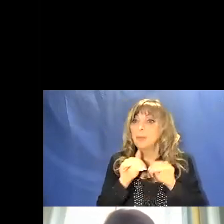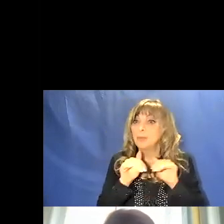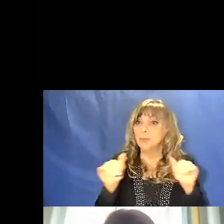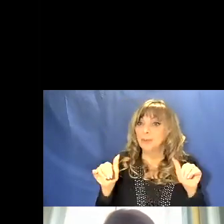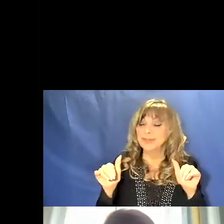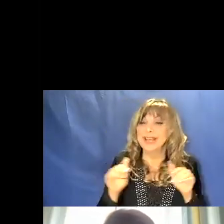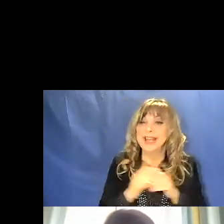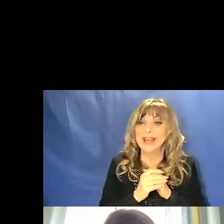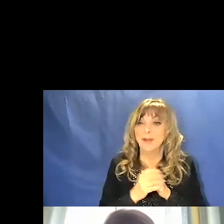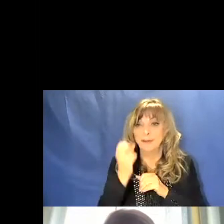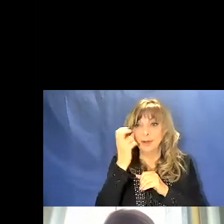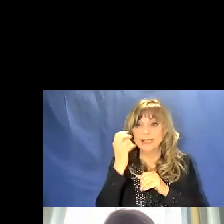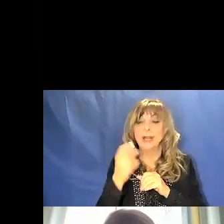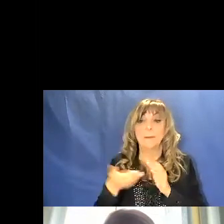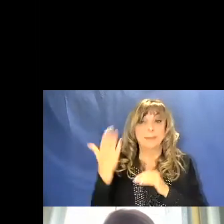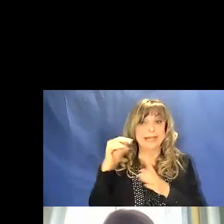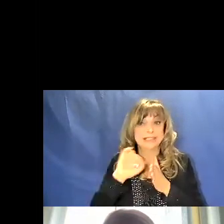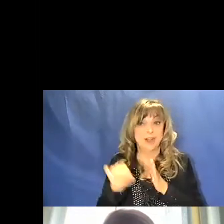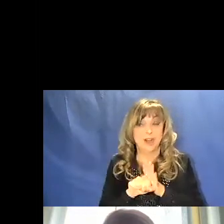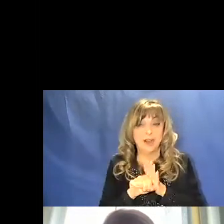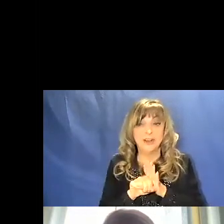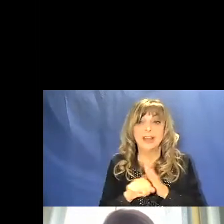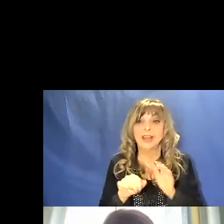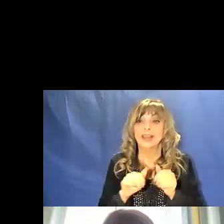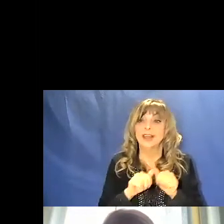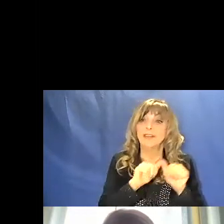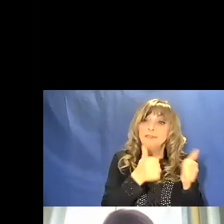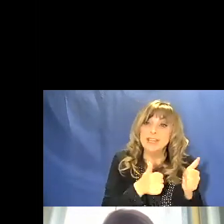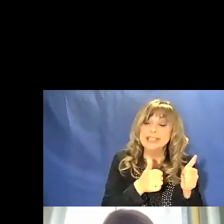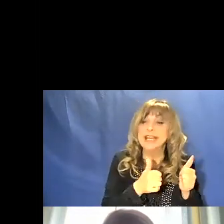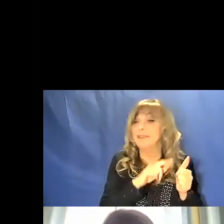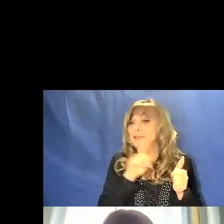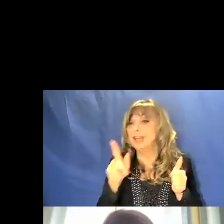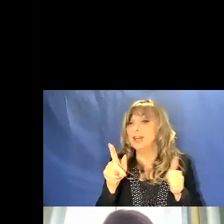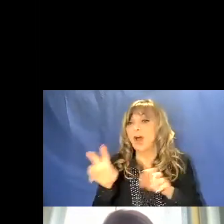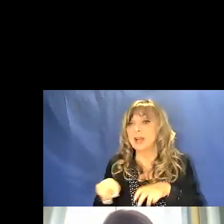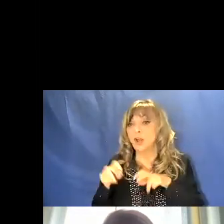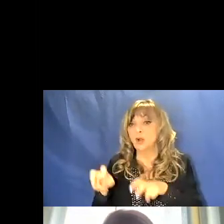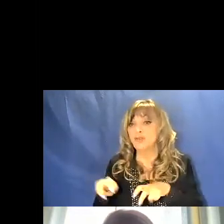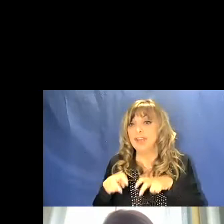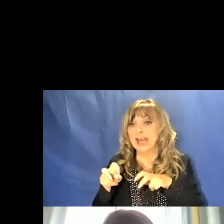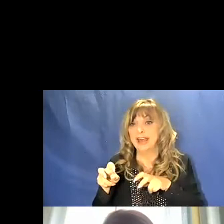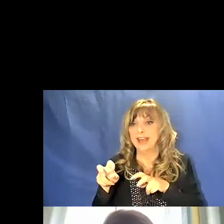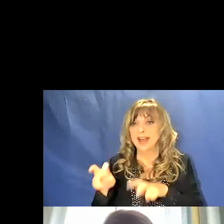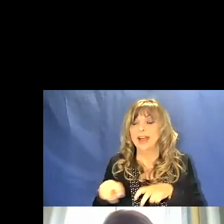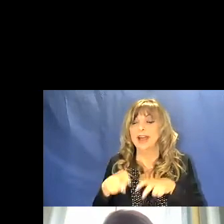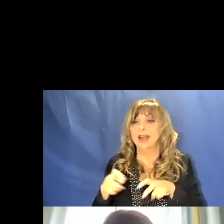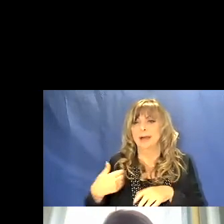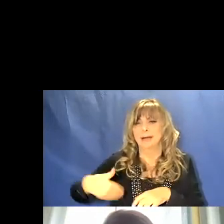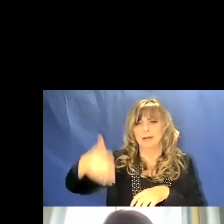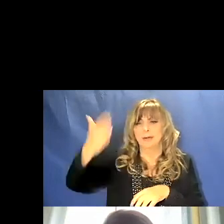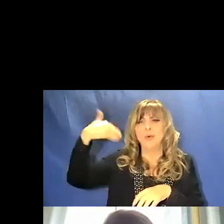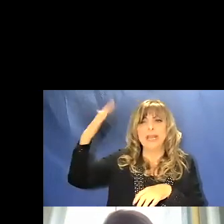fiorentino di preistoria dalla fisica all'archeologia e in particolare all'archeologia delle origini.